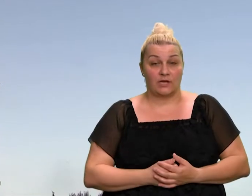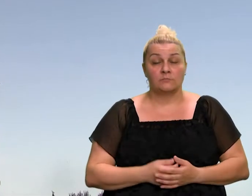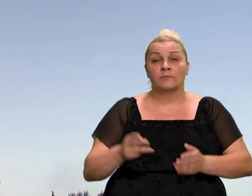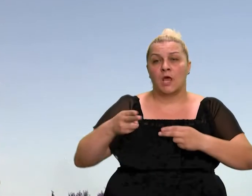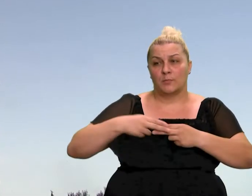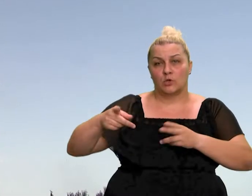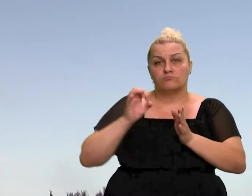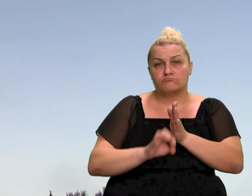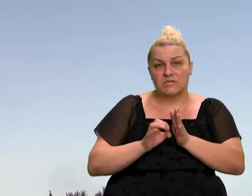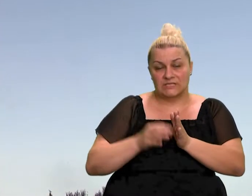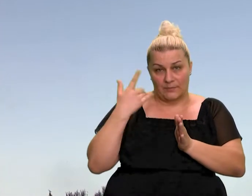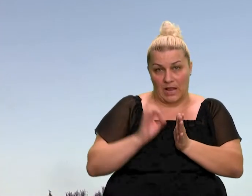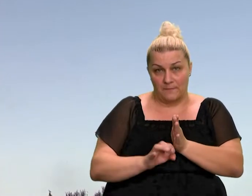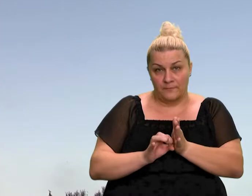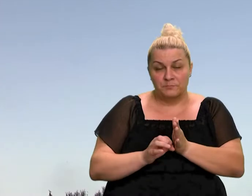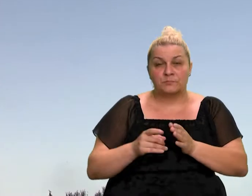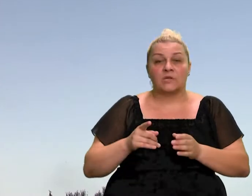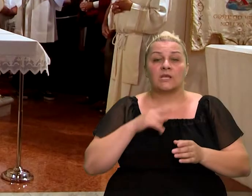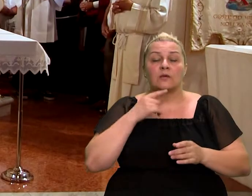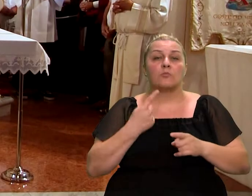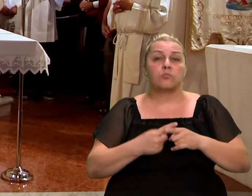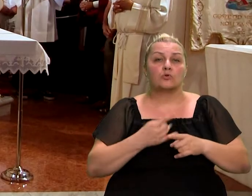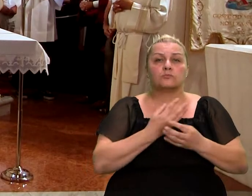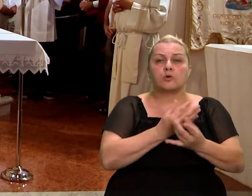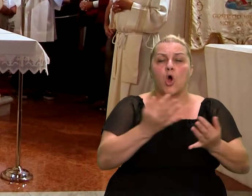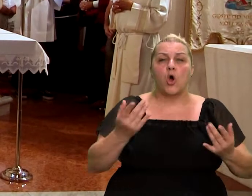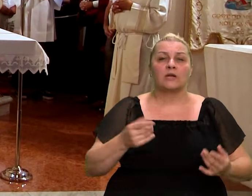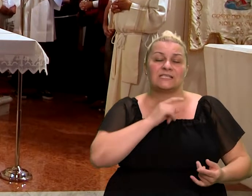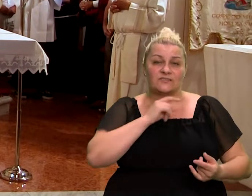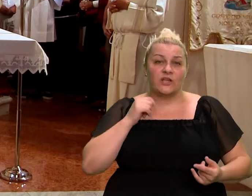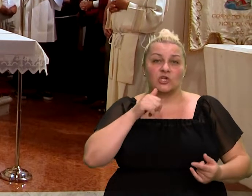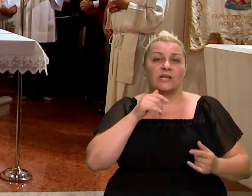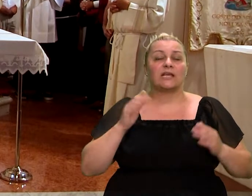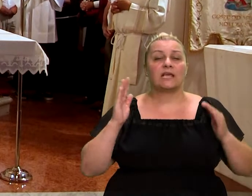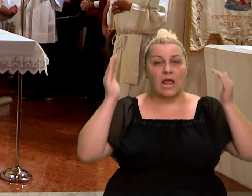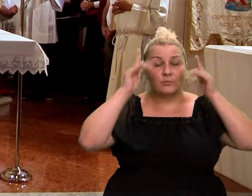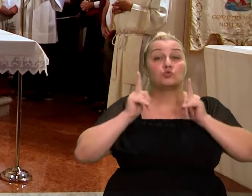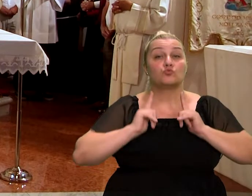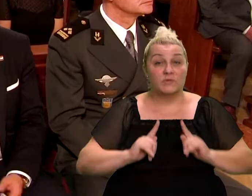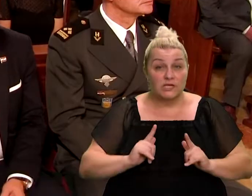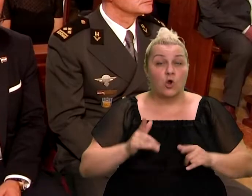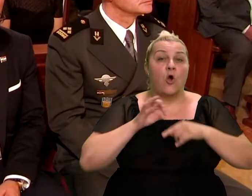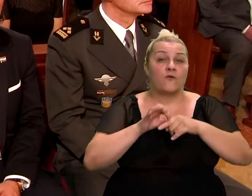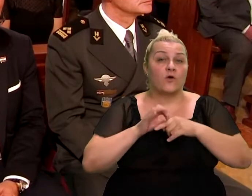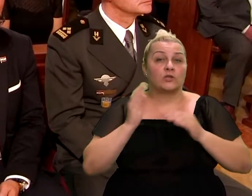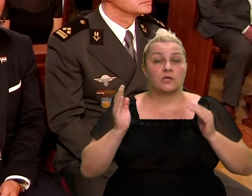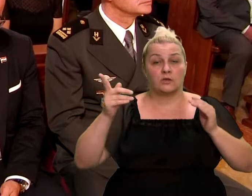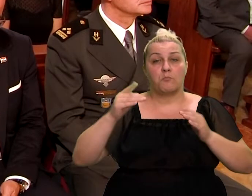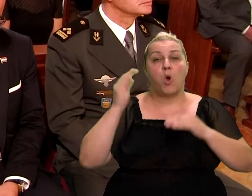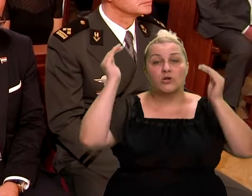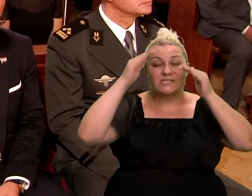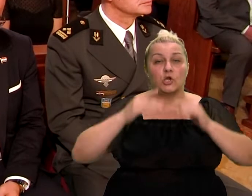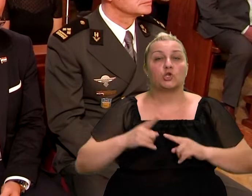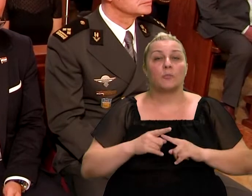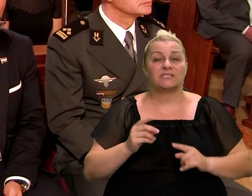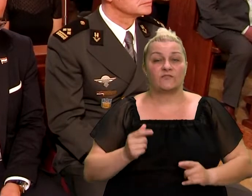obježnoj crkvi služene sveta misa uz koncelebraciju bronih braća svećenika i biskupo miru, mosinjora Ante Ivasa, predvodio je aktualni šibinski biskup mosinjora